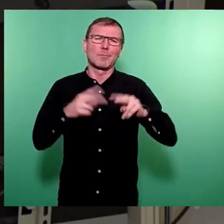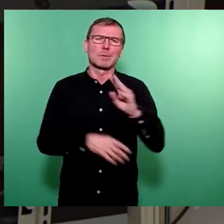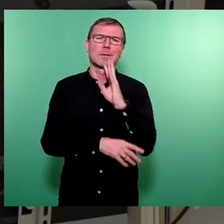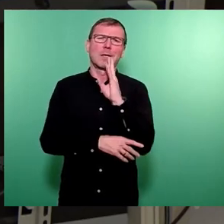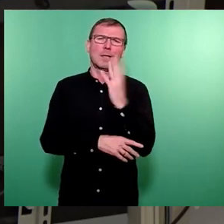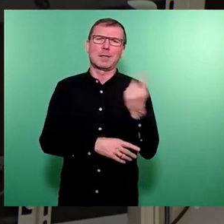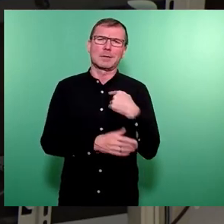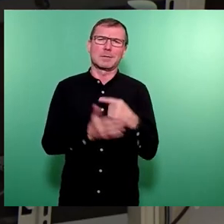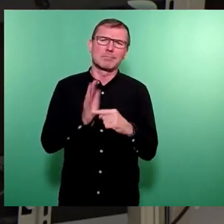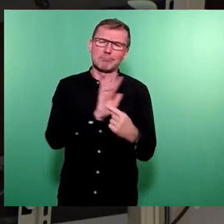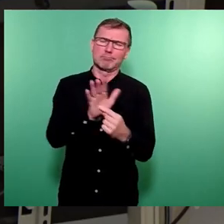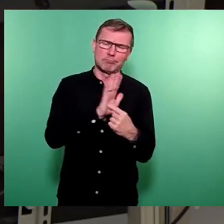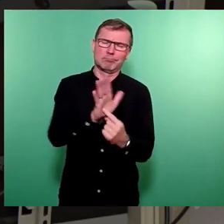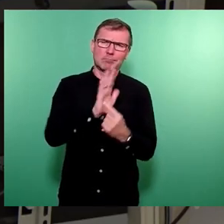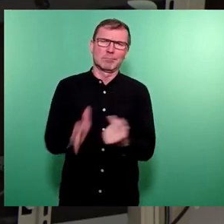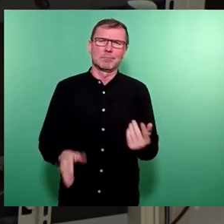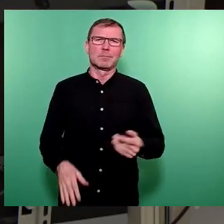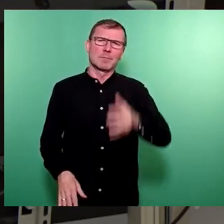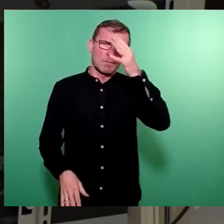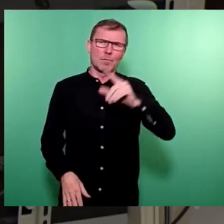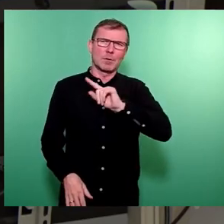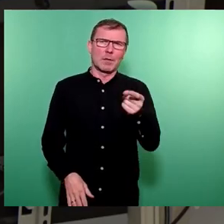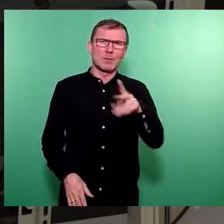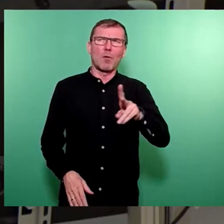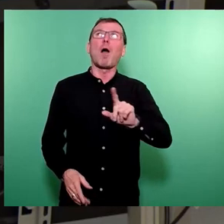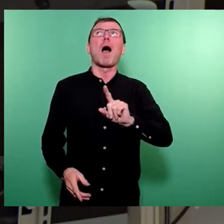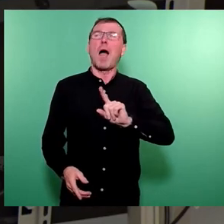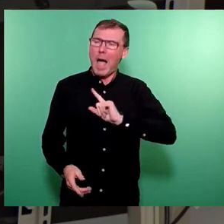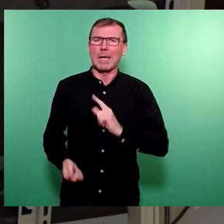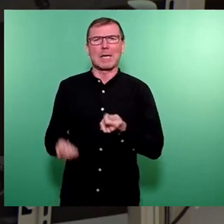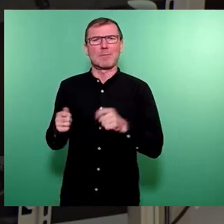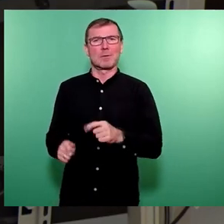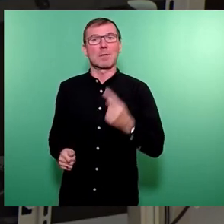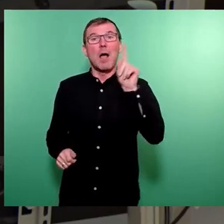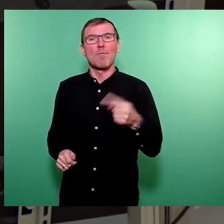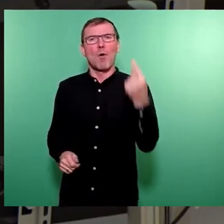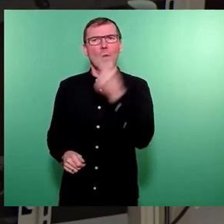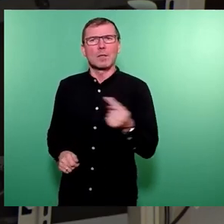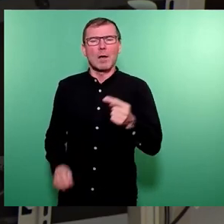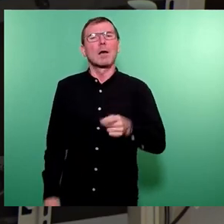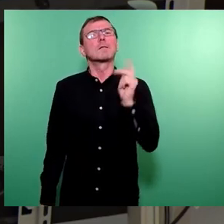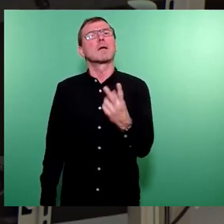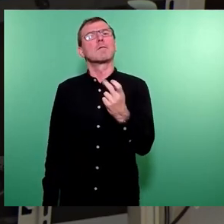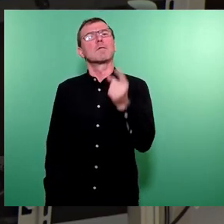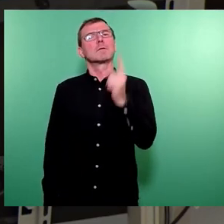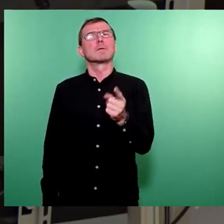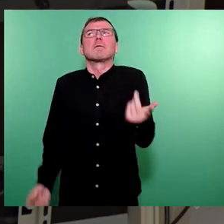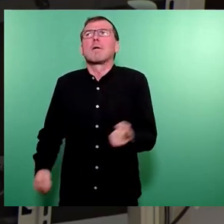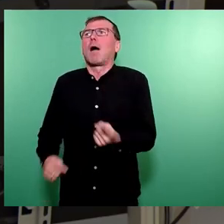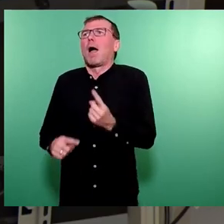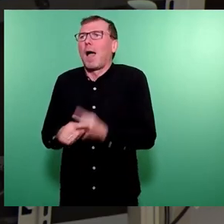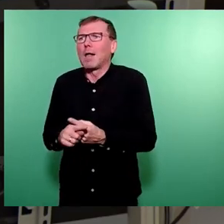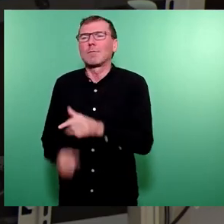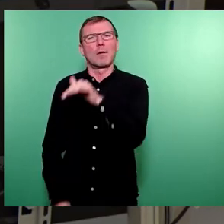bewiesen. 500.000 Euro hatten wir mal beschlossen jedes Jahr, 250.000, also nur die Hälfte stand drin.